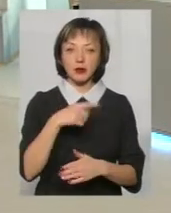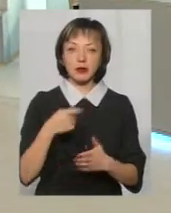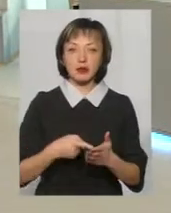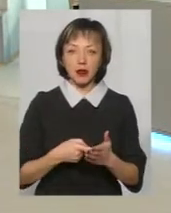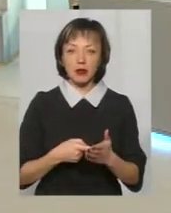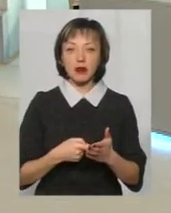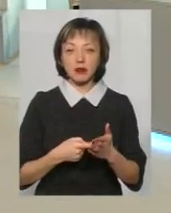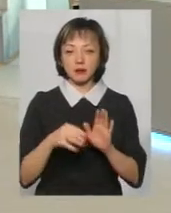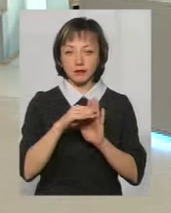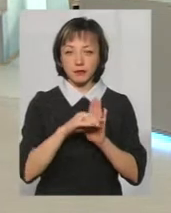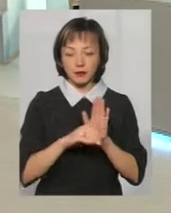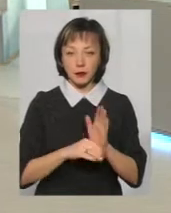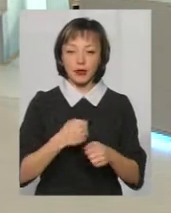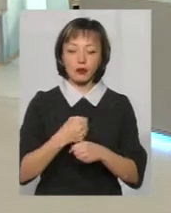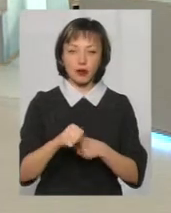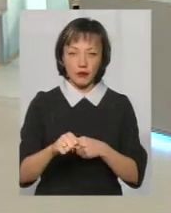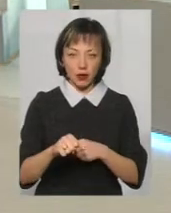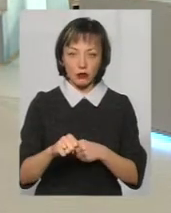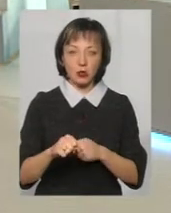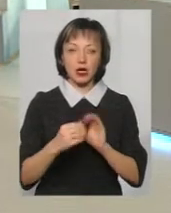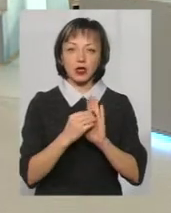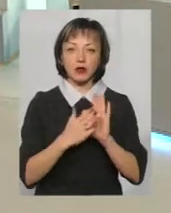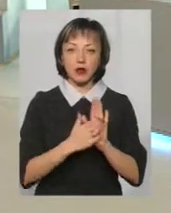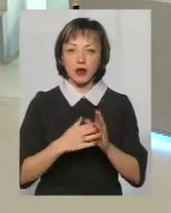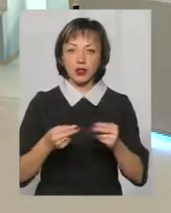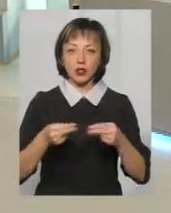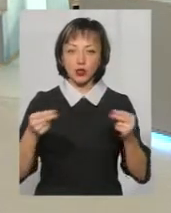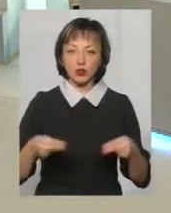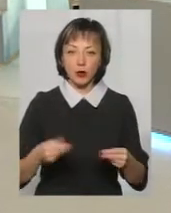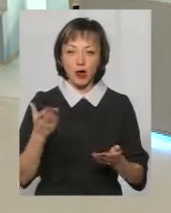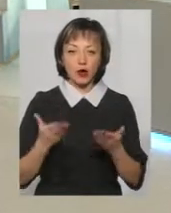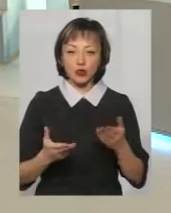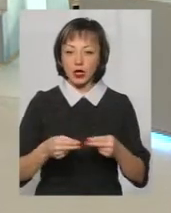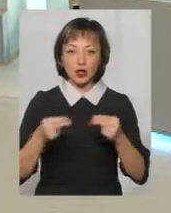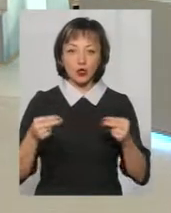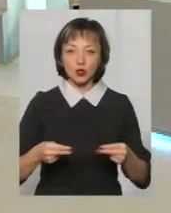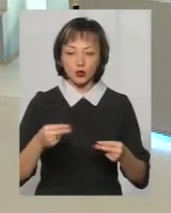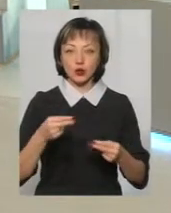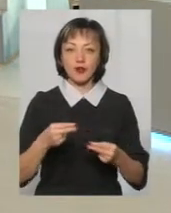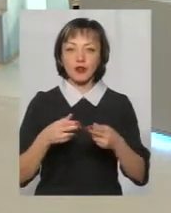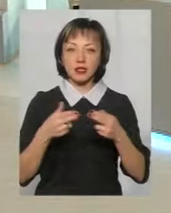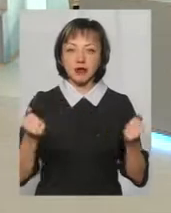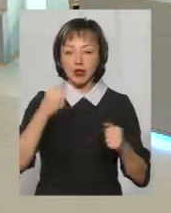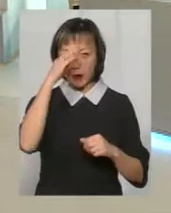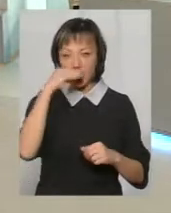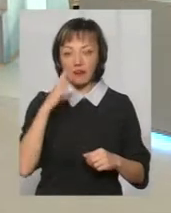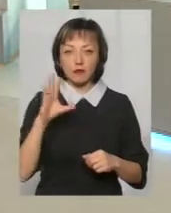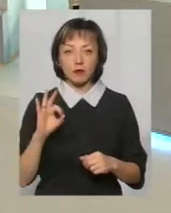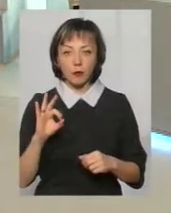в стратегії, вони зобов'язують реєструвати шлюби. Якщо не реєструються шлюби, принаймні, визнавати батьківство,